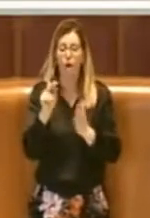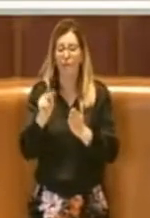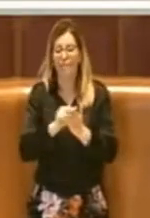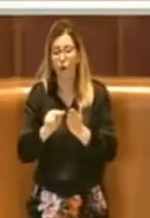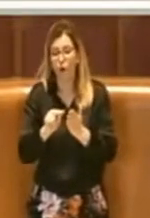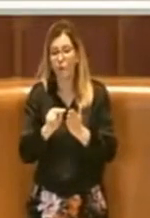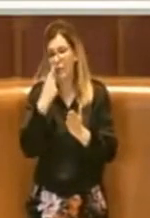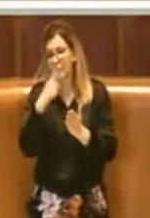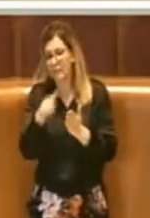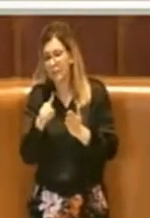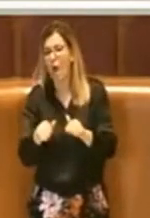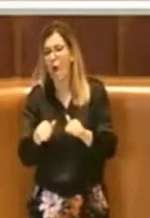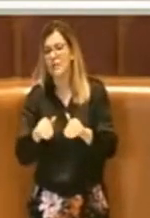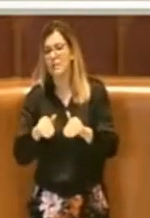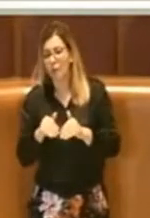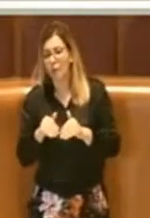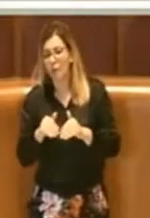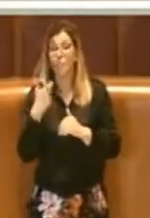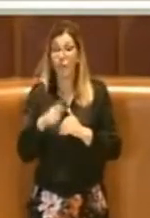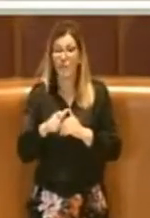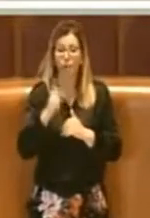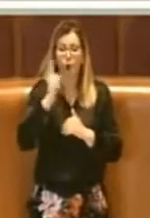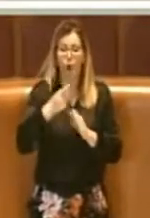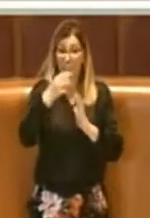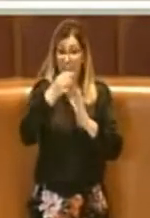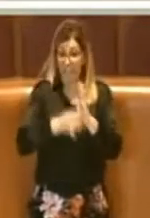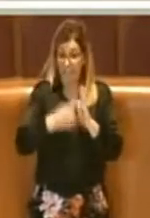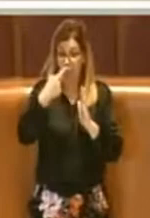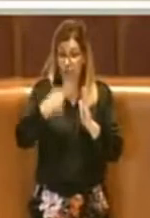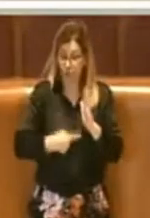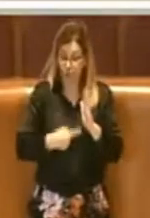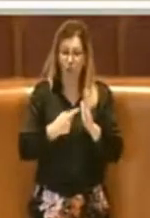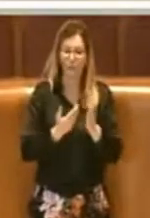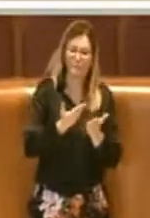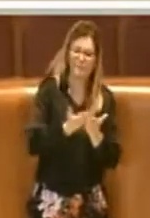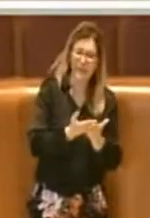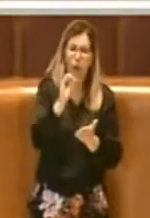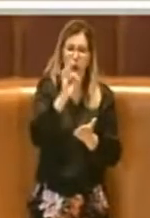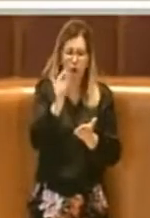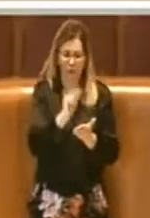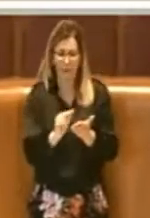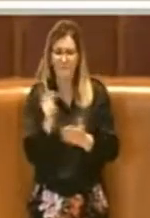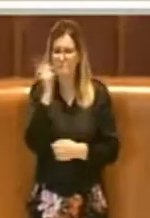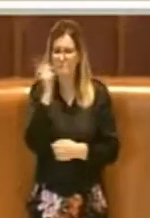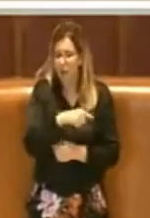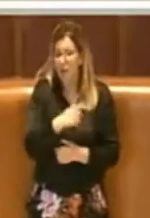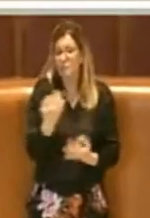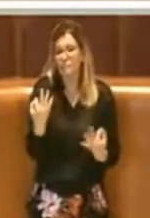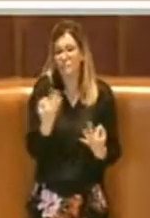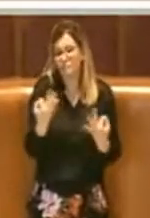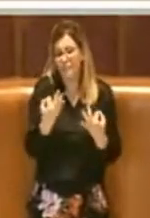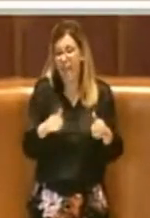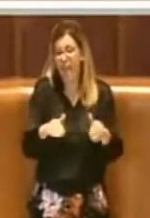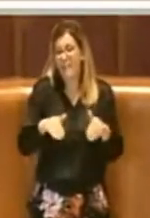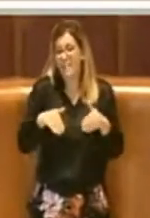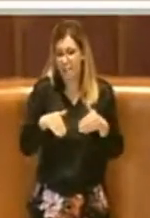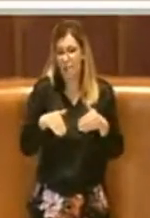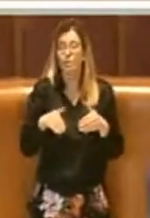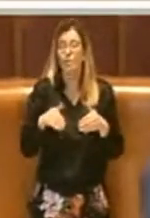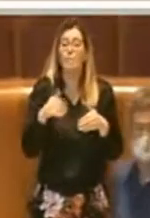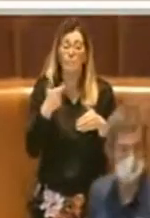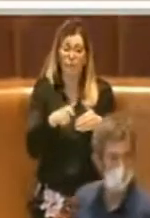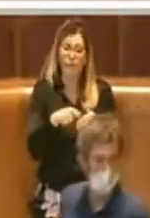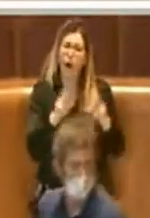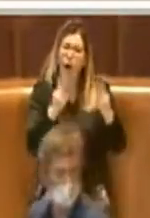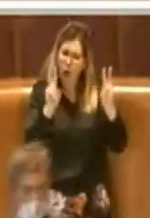perché gli ordini del giorno presentati scritti male è ovvio che ci si astiene perché l'argomento è giusto ma